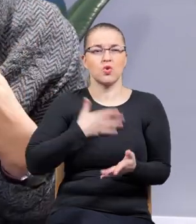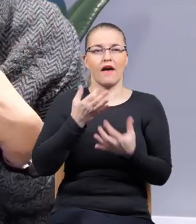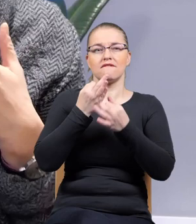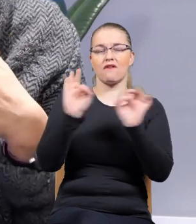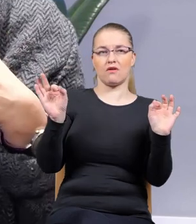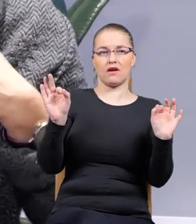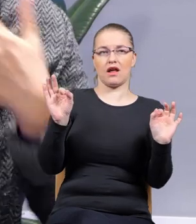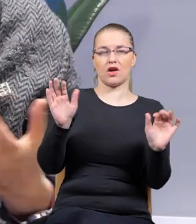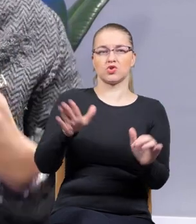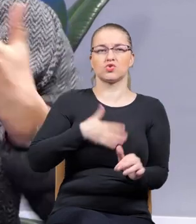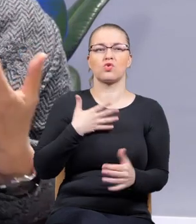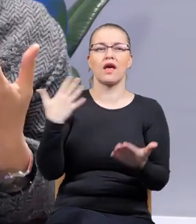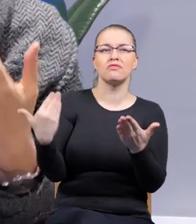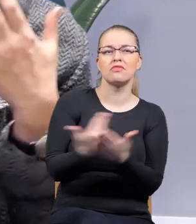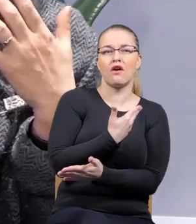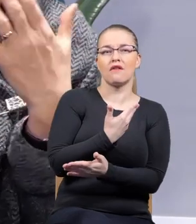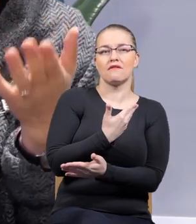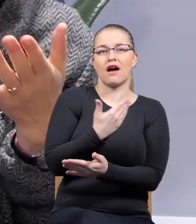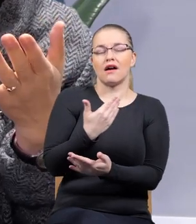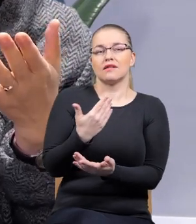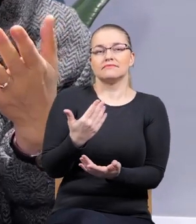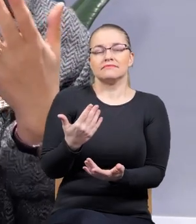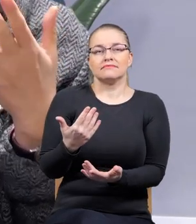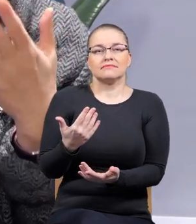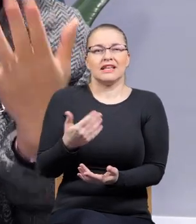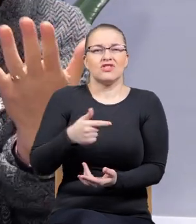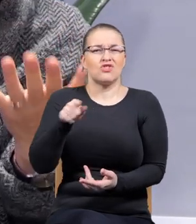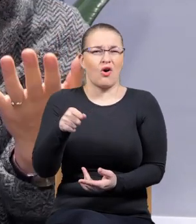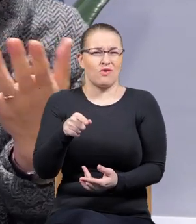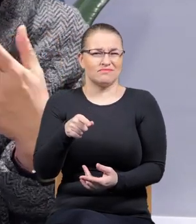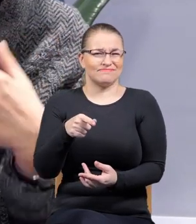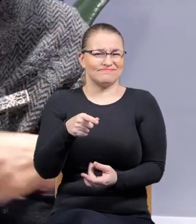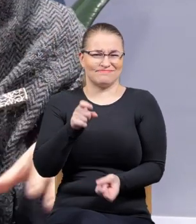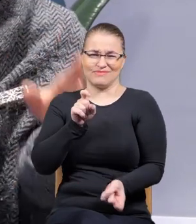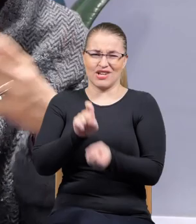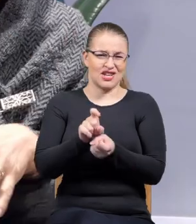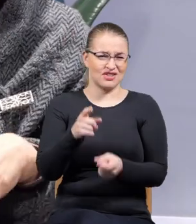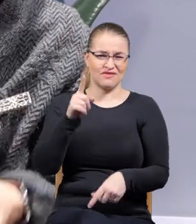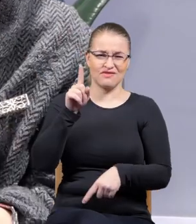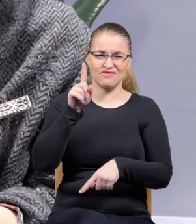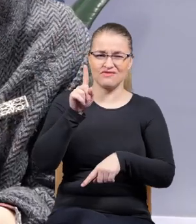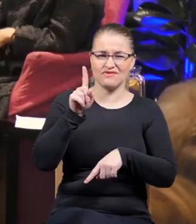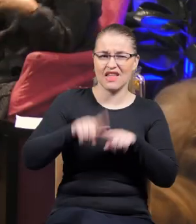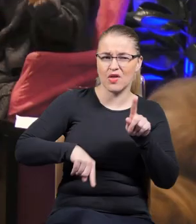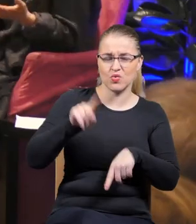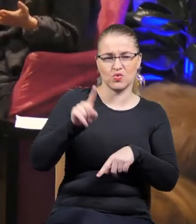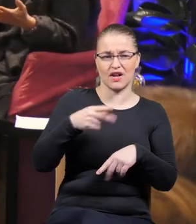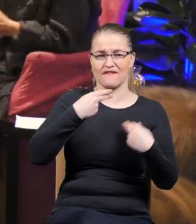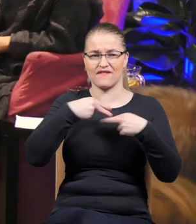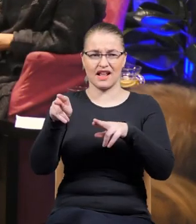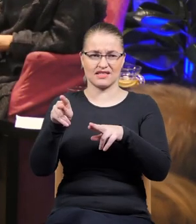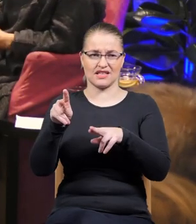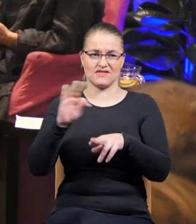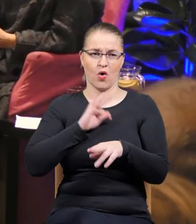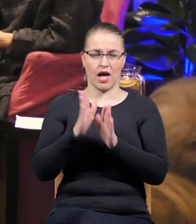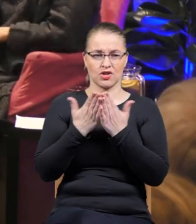się jakaś nowa, świeża i byłoby to wbrew naturze, gdybym wracała do tego, co napisałam. Nawet nie czytam